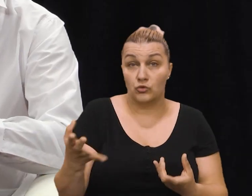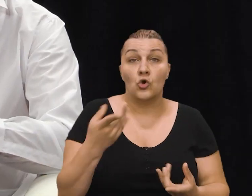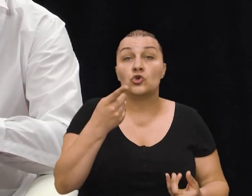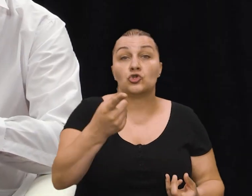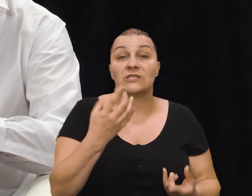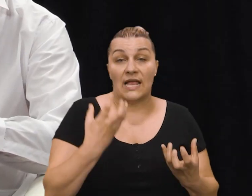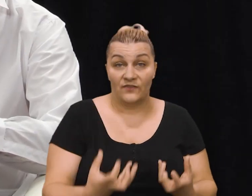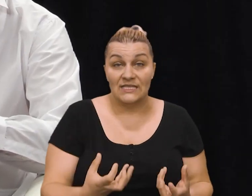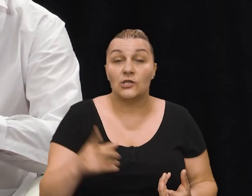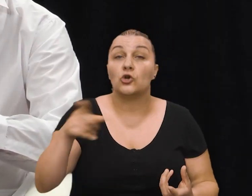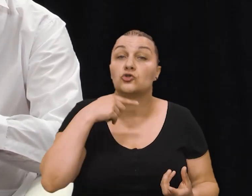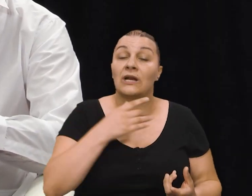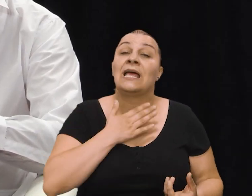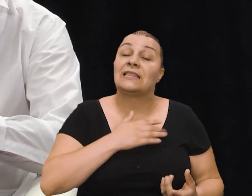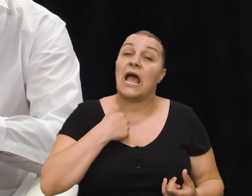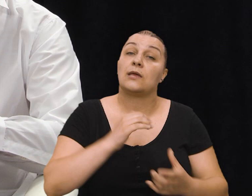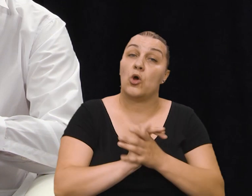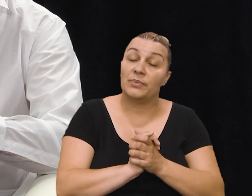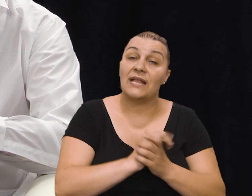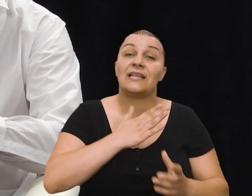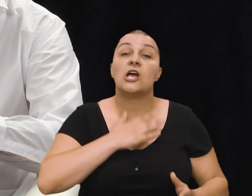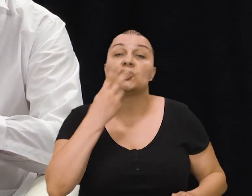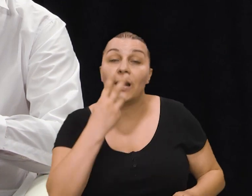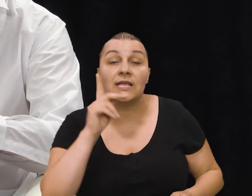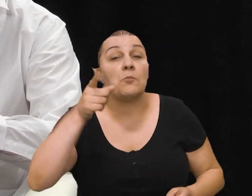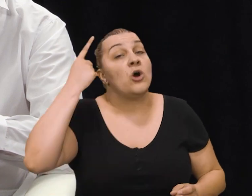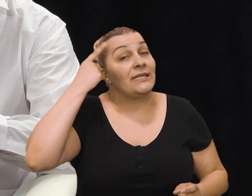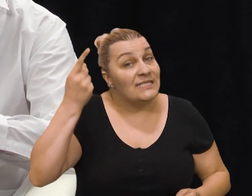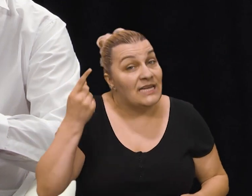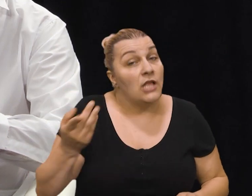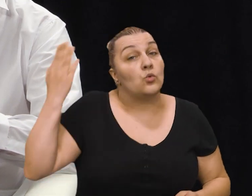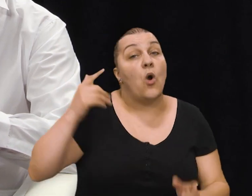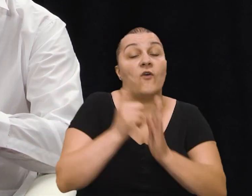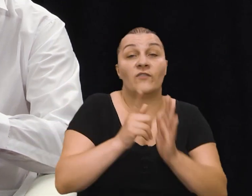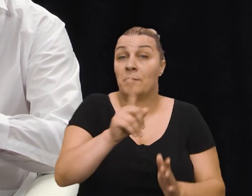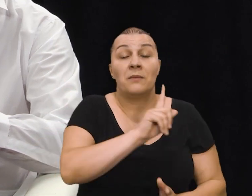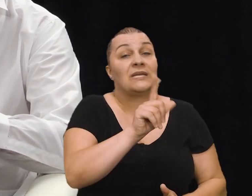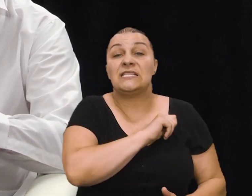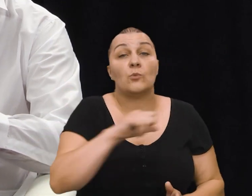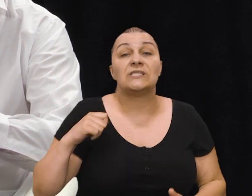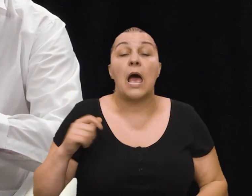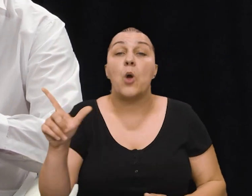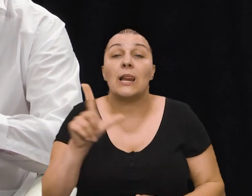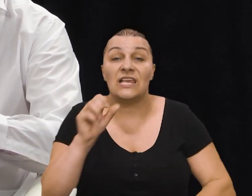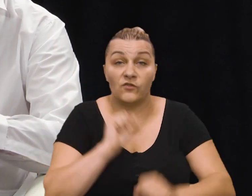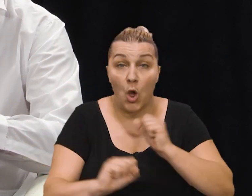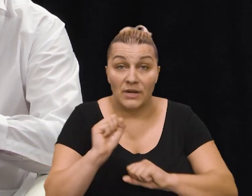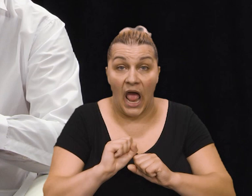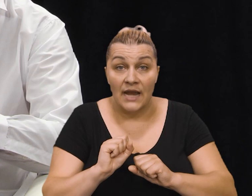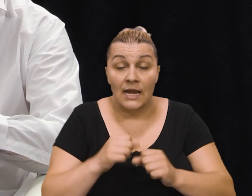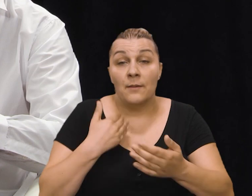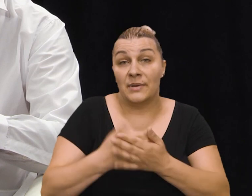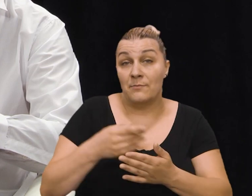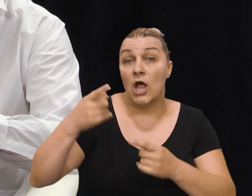gdje ste vi sad rekli su dragi moji prijatelji i naši gledatelji morate znati nismo mi tad danili ni samo Livno ni Livansku